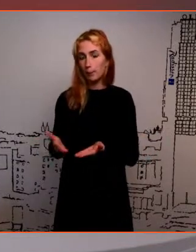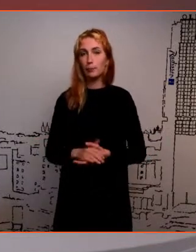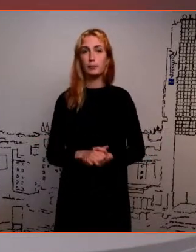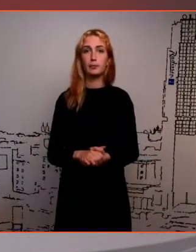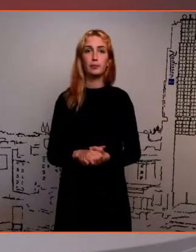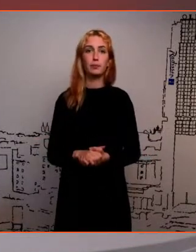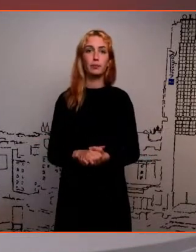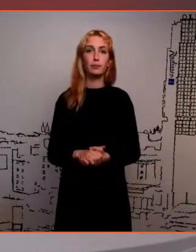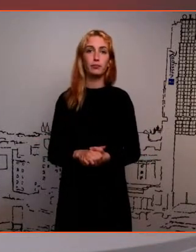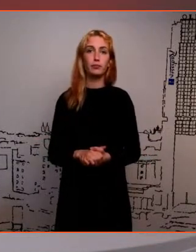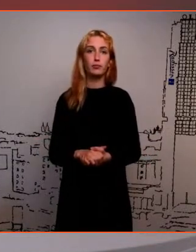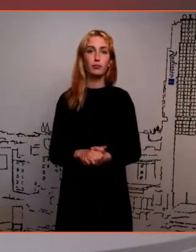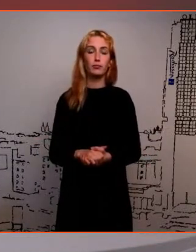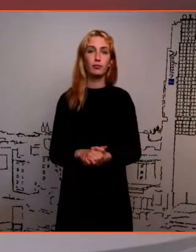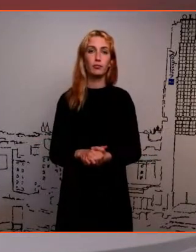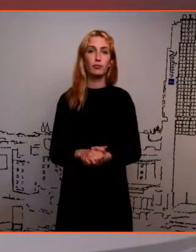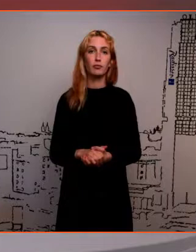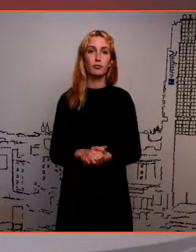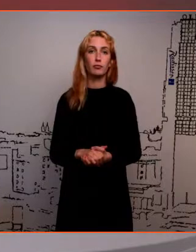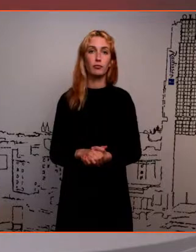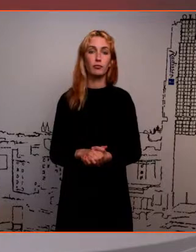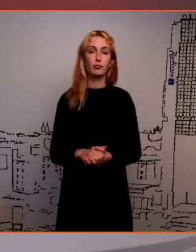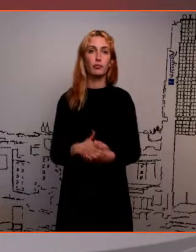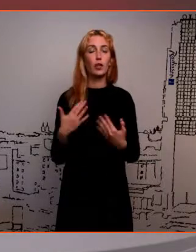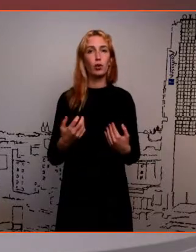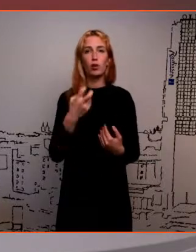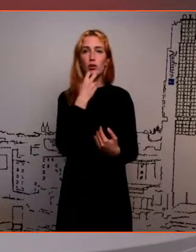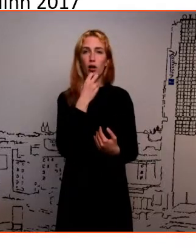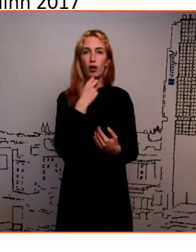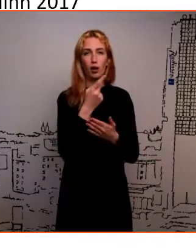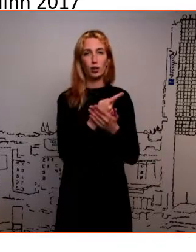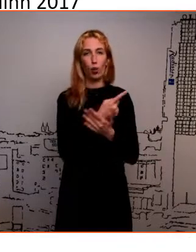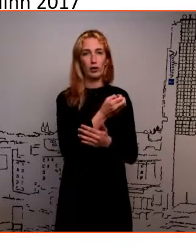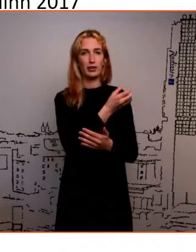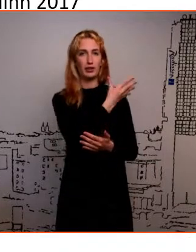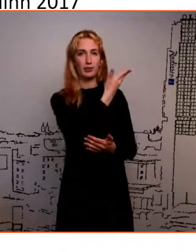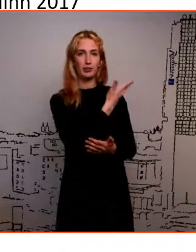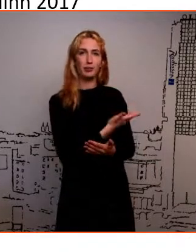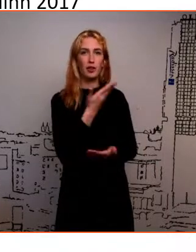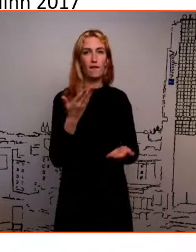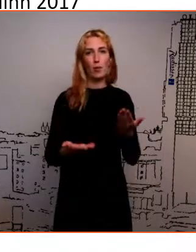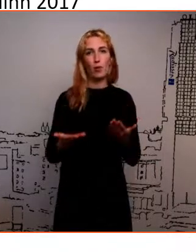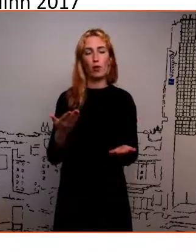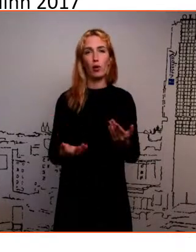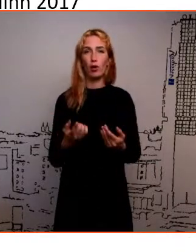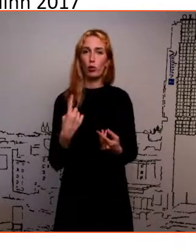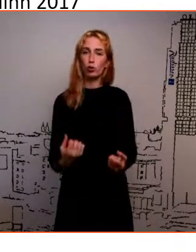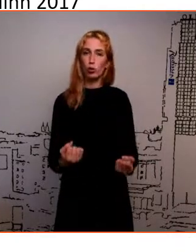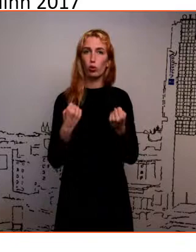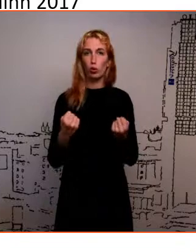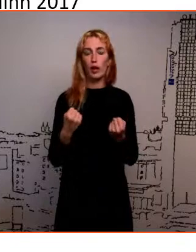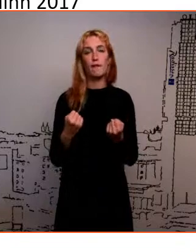Ja et siis üks selline natuke naljakas joonis võibolla sellest ühest väga tugevast